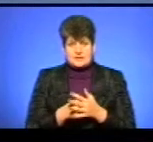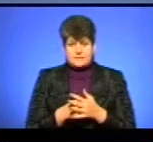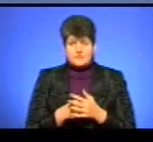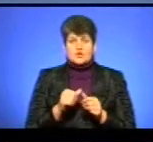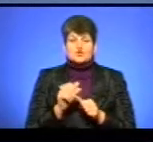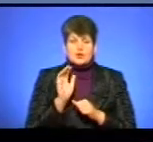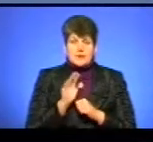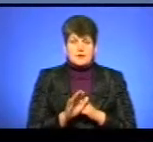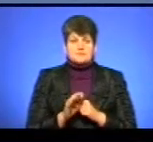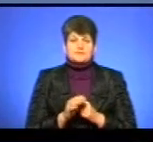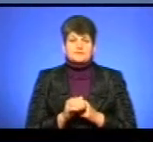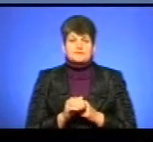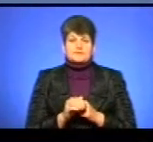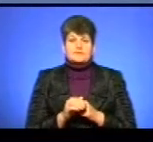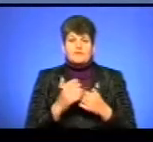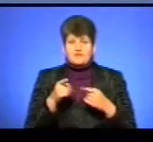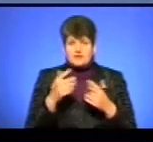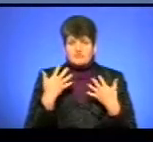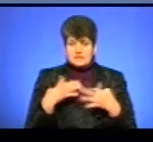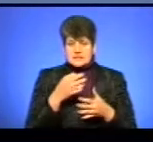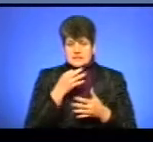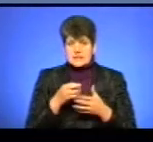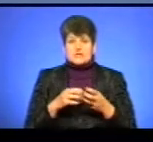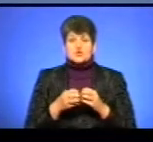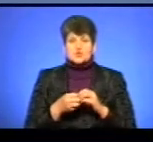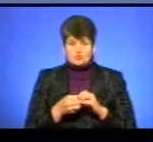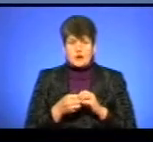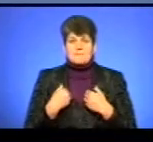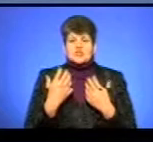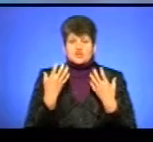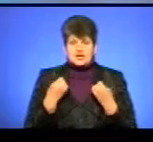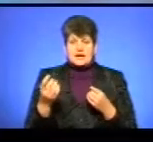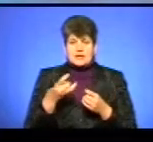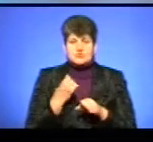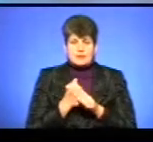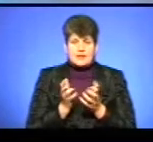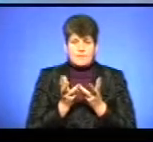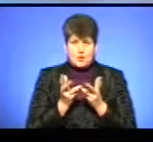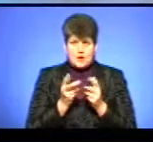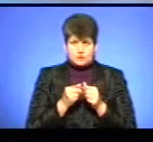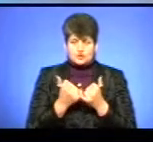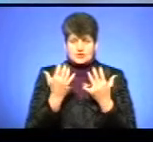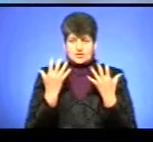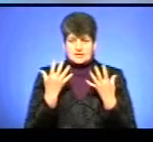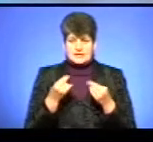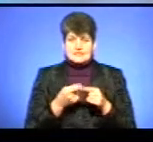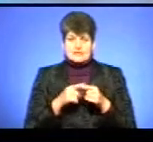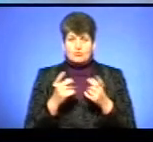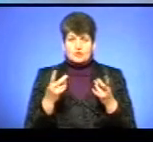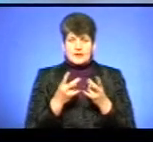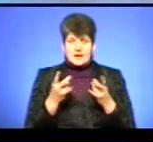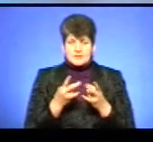Зокрема, ви вже назвали суму, і ми ще раз зробили обрахунок на сьогоднішній день оцієї потреби.